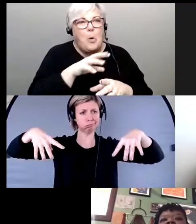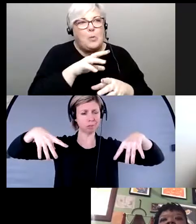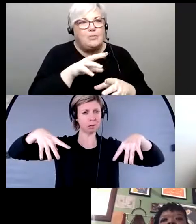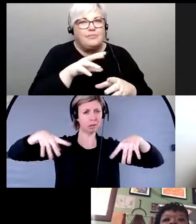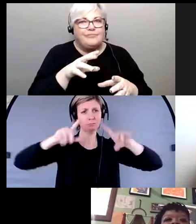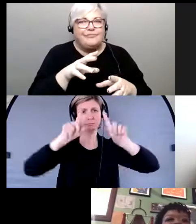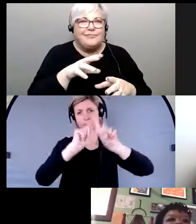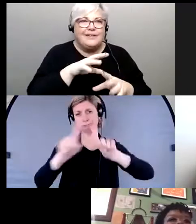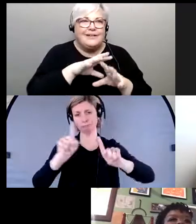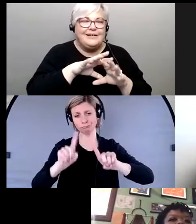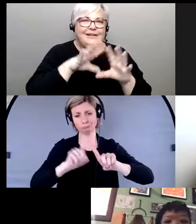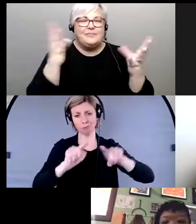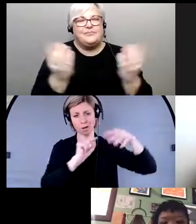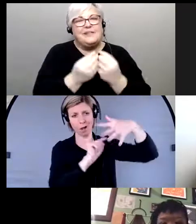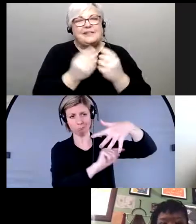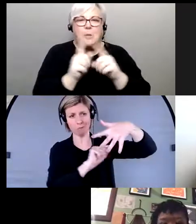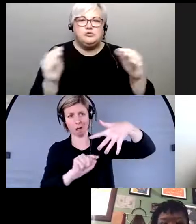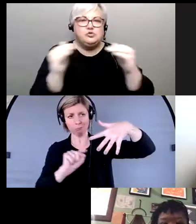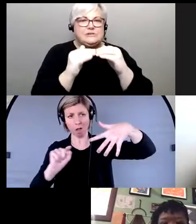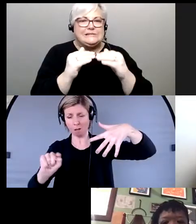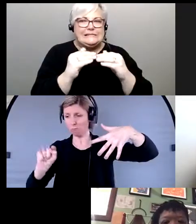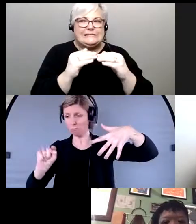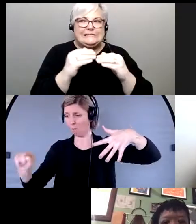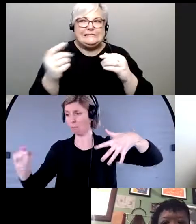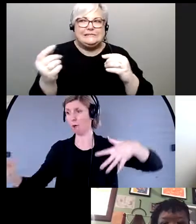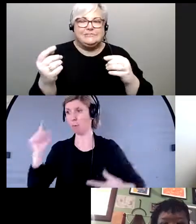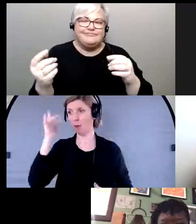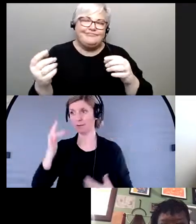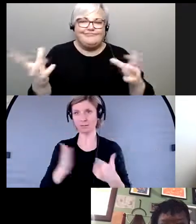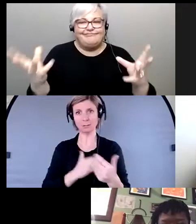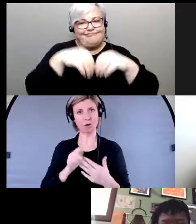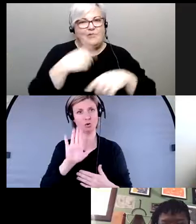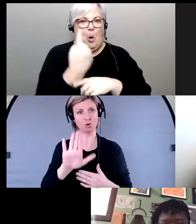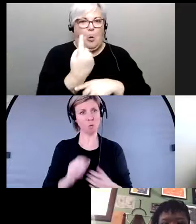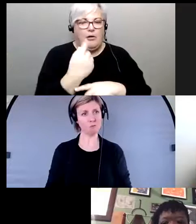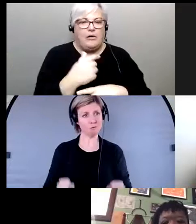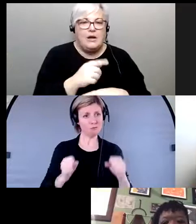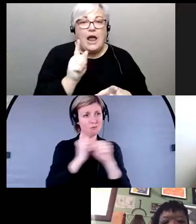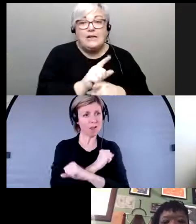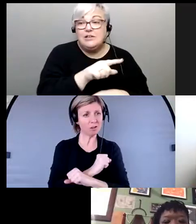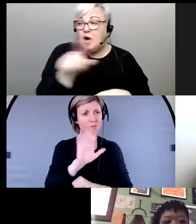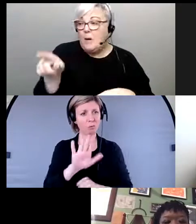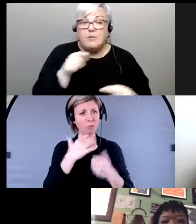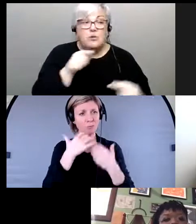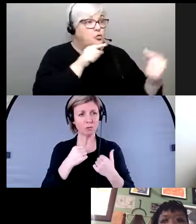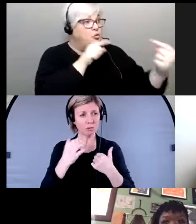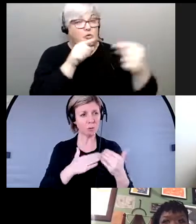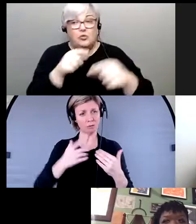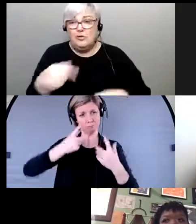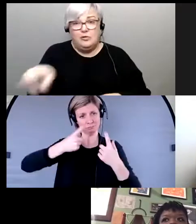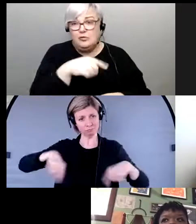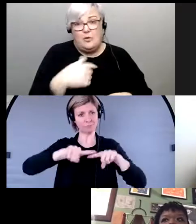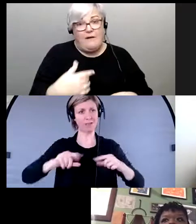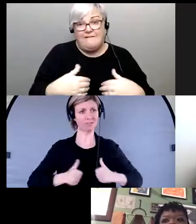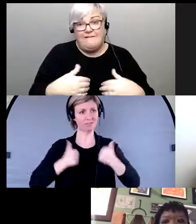de formes de justice et ça c'est parce que peu importe ce pourquoi vous vous battez nous vivons tous sur cette planète et